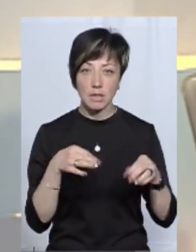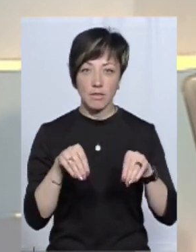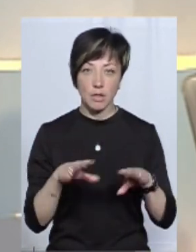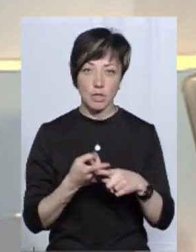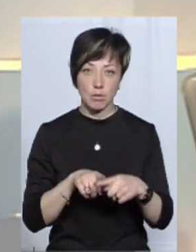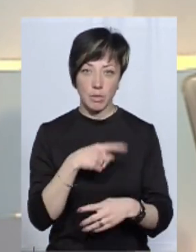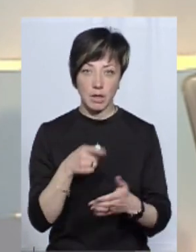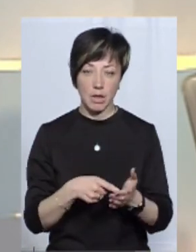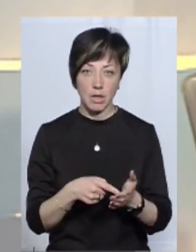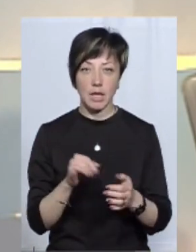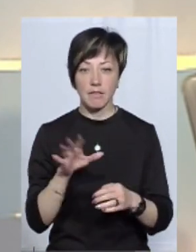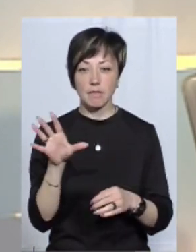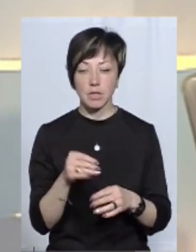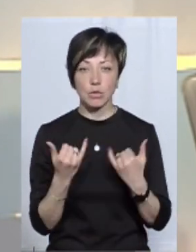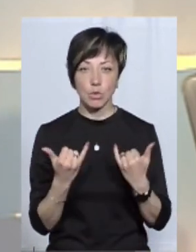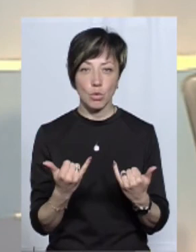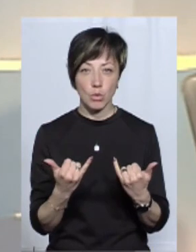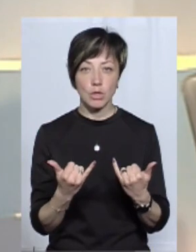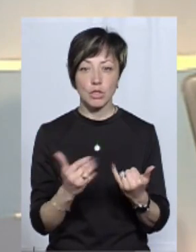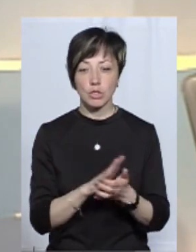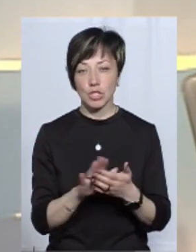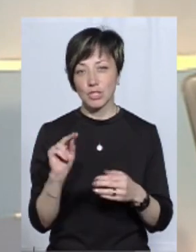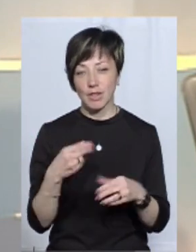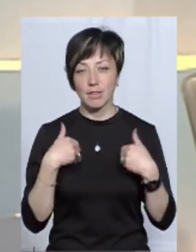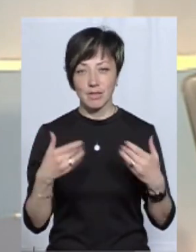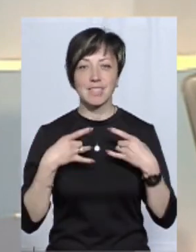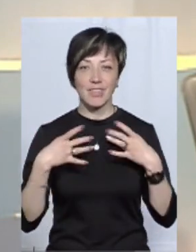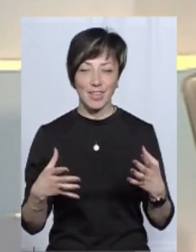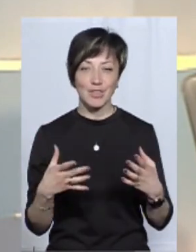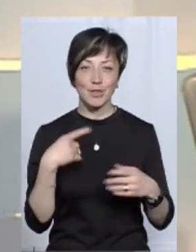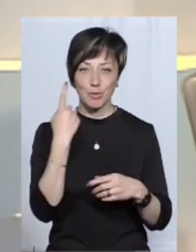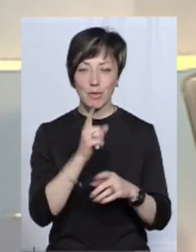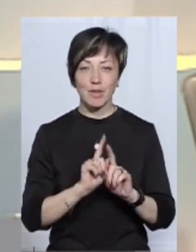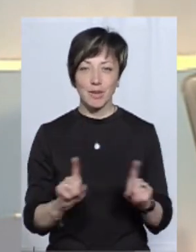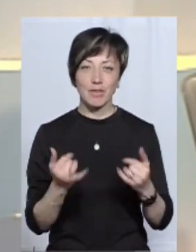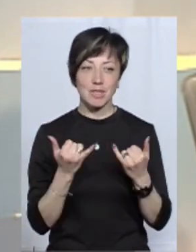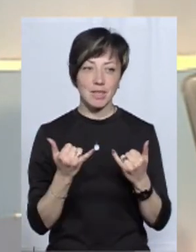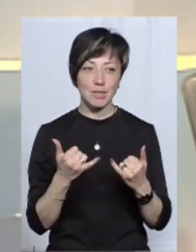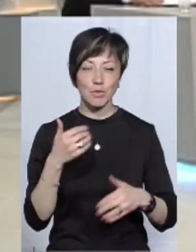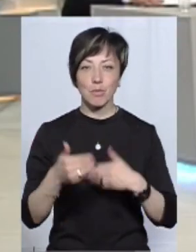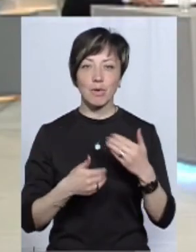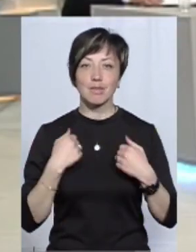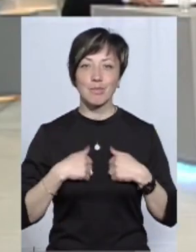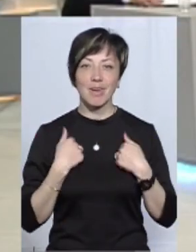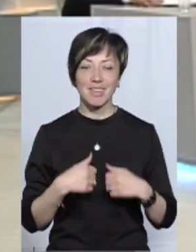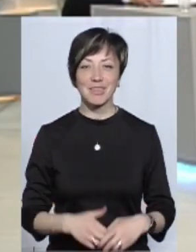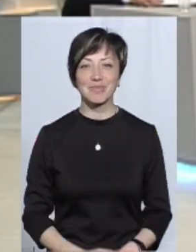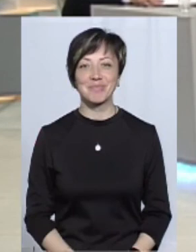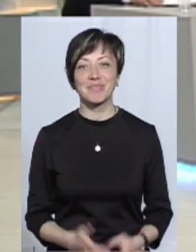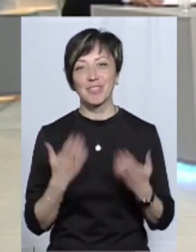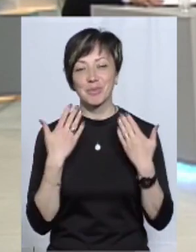і вирішити ці питання. Ну і всіх сьогодні чистий четверг, всіх зі святом, і особливо тих, хто зараз десь купається в банях і